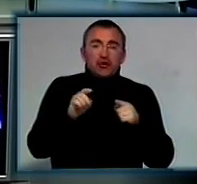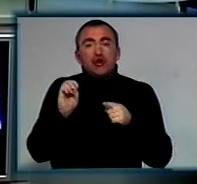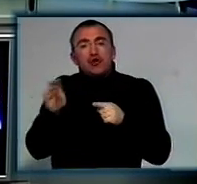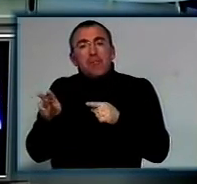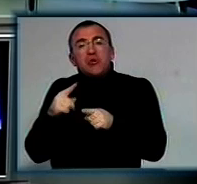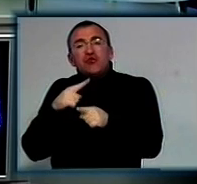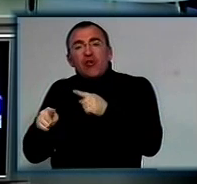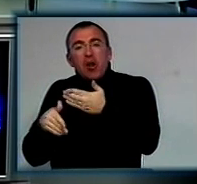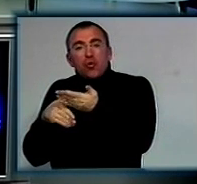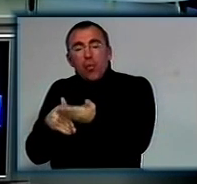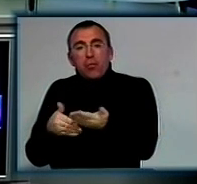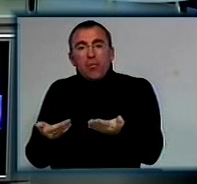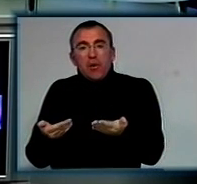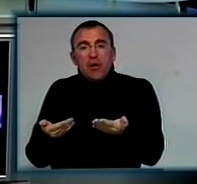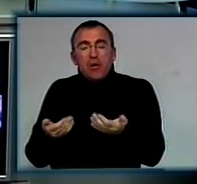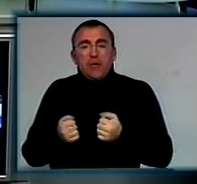Ну,